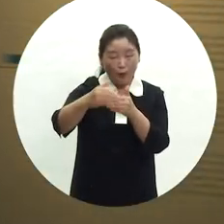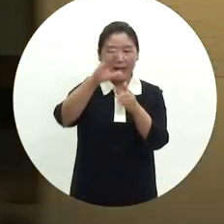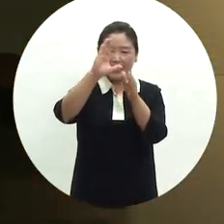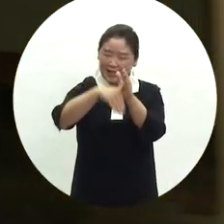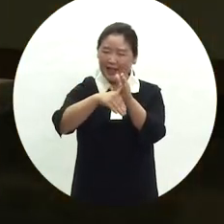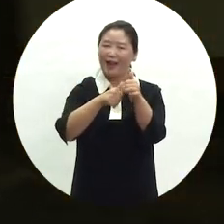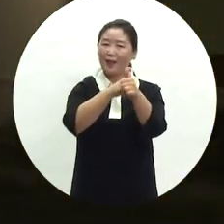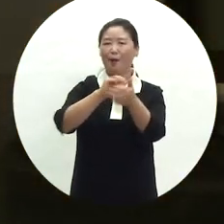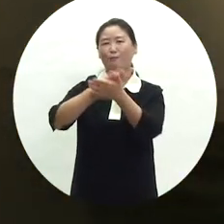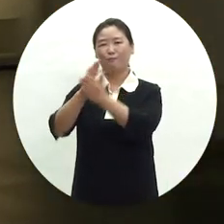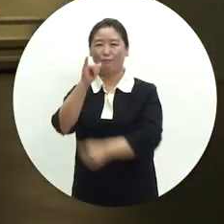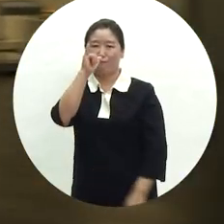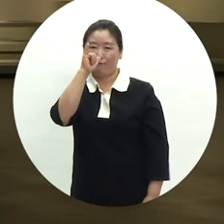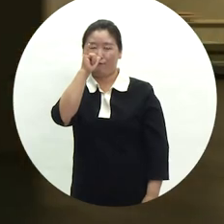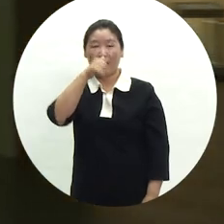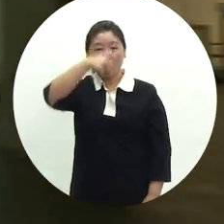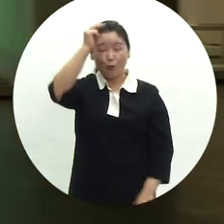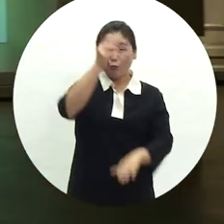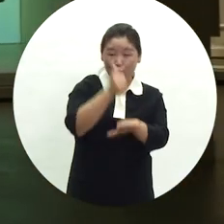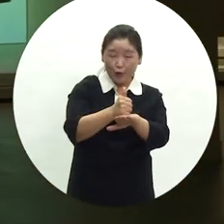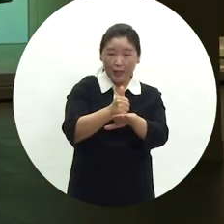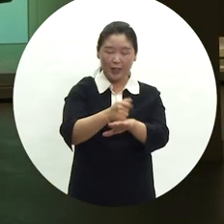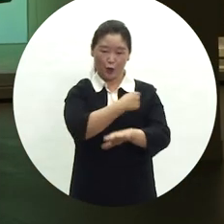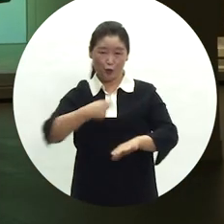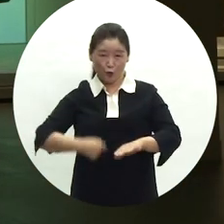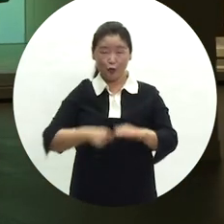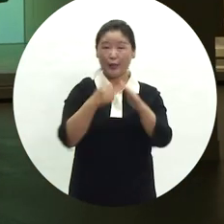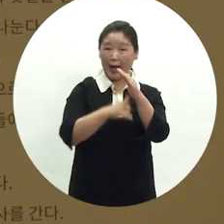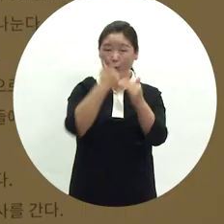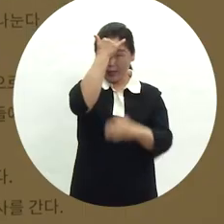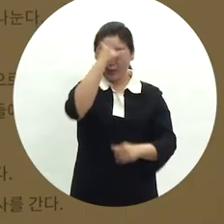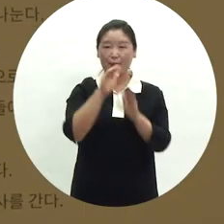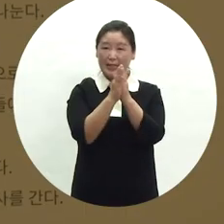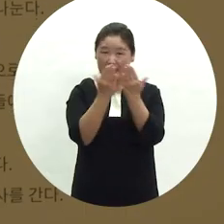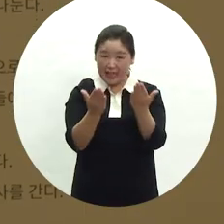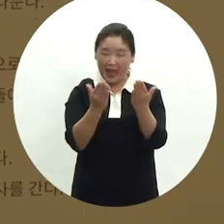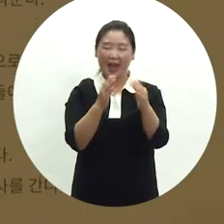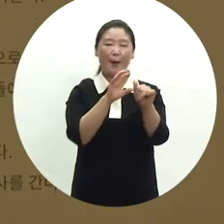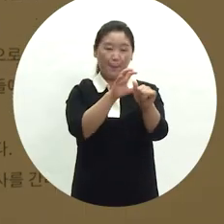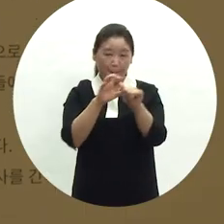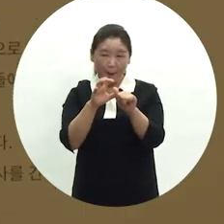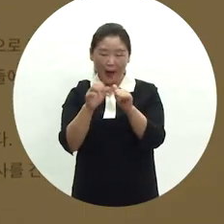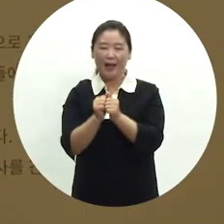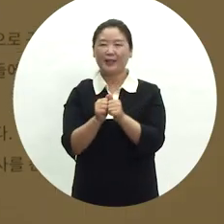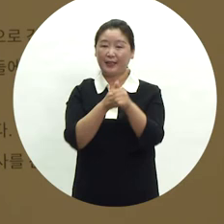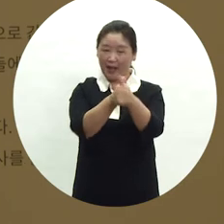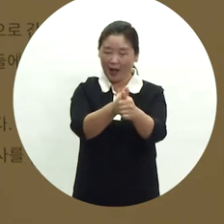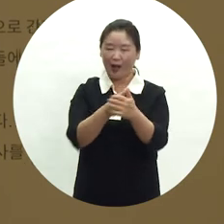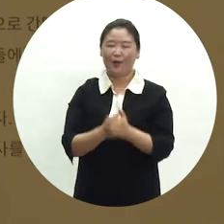따라 변화가 있었는데요. 조선 후기에는 중국의 가족 예절서인 주자가래의 혼례 절차와